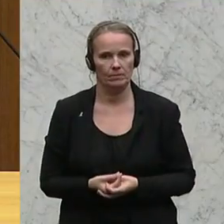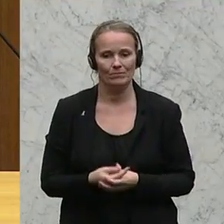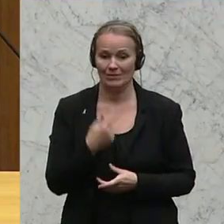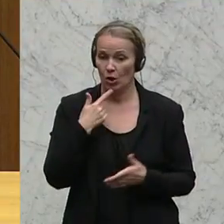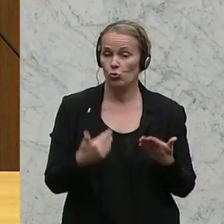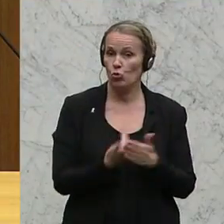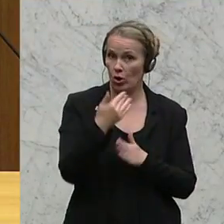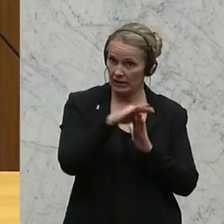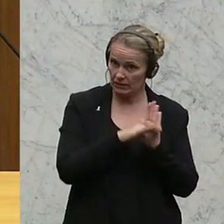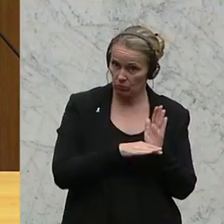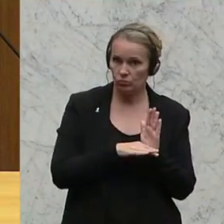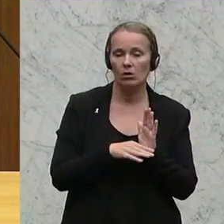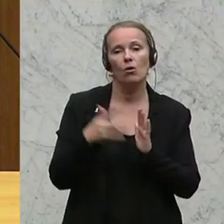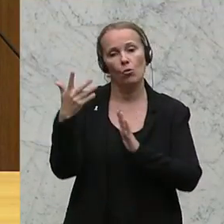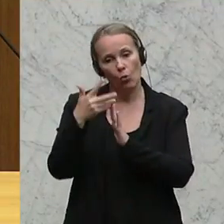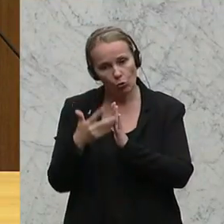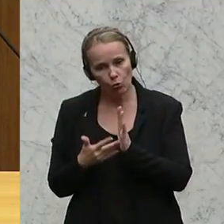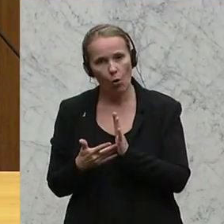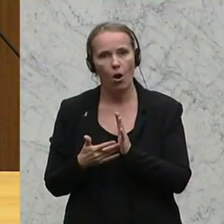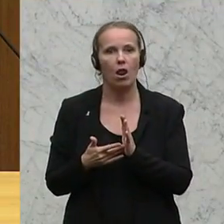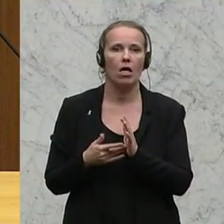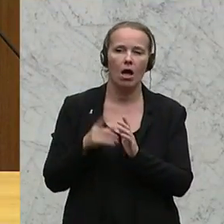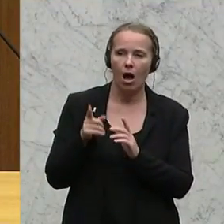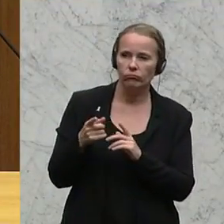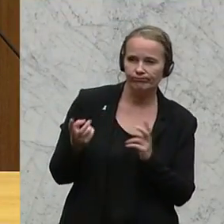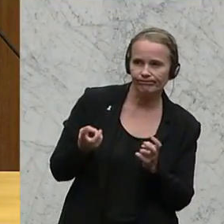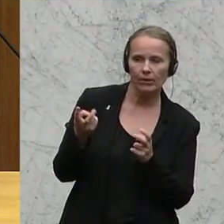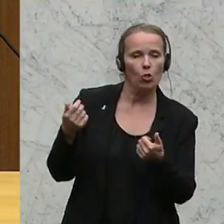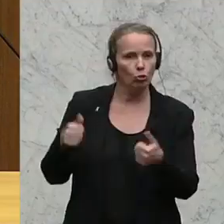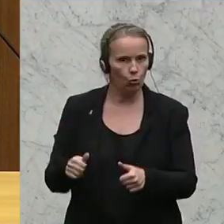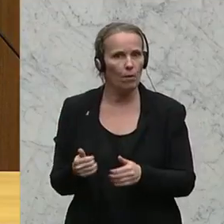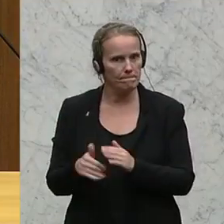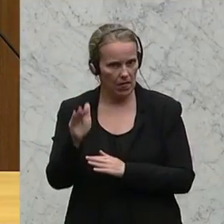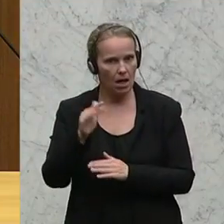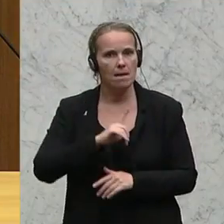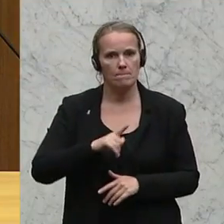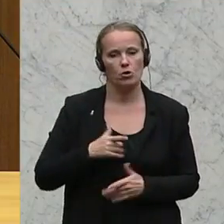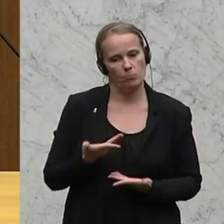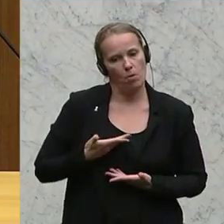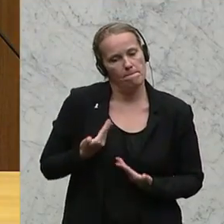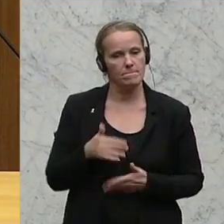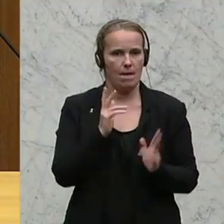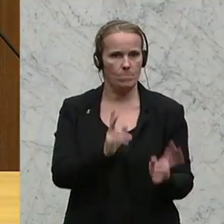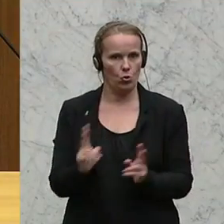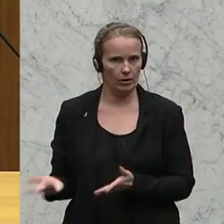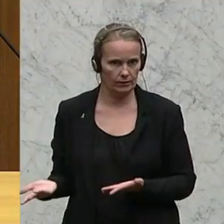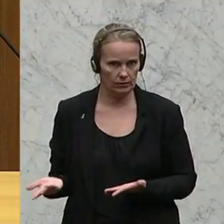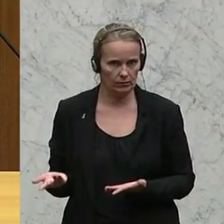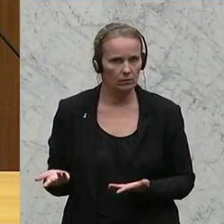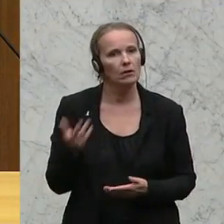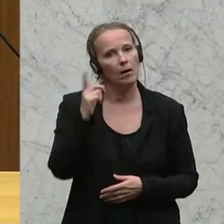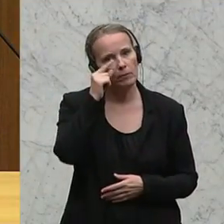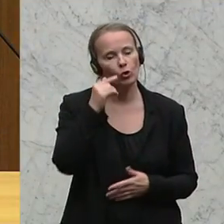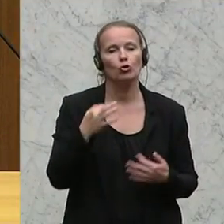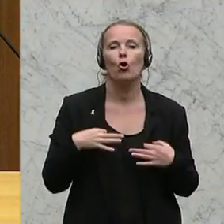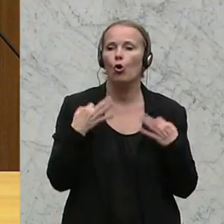dem neuen Gesetz wird die Kontrolle und der Ermittlungsdruck erhöht. Die Polizei bekommt mehr Befugnisse. Wir geben also dem